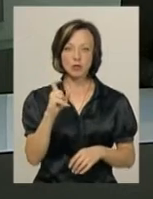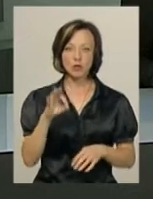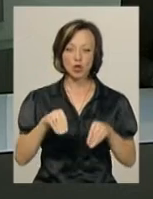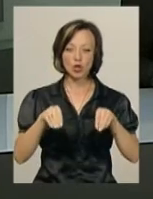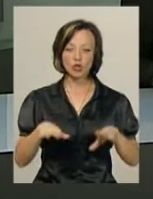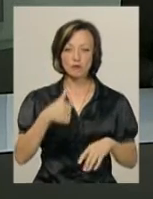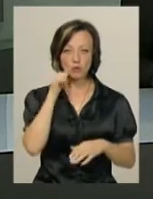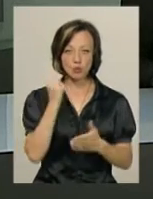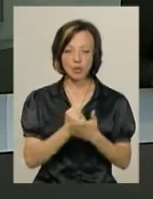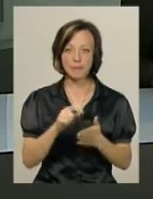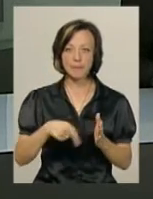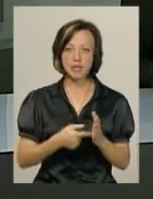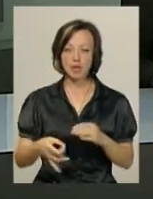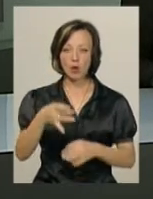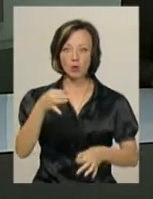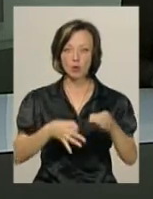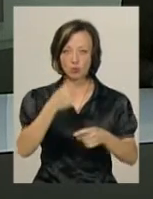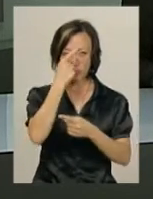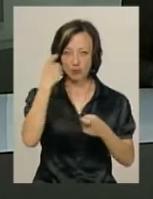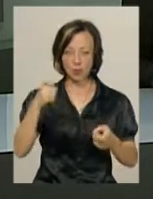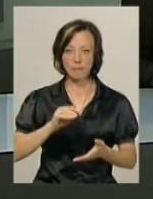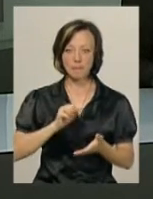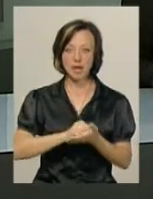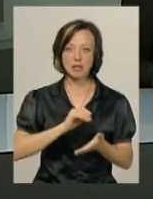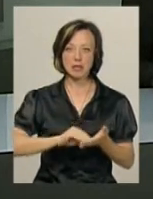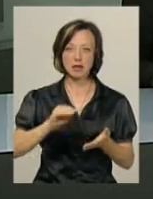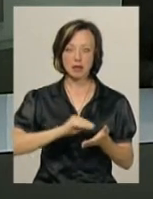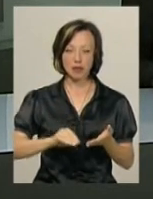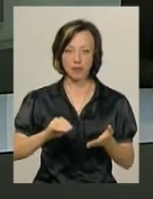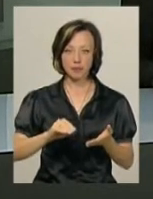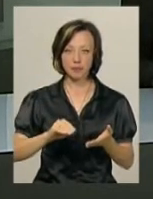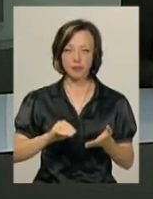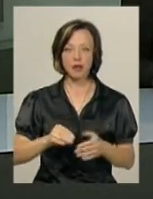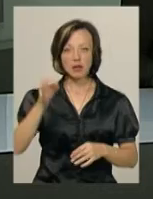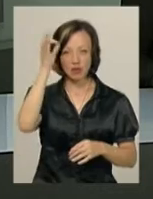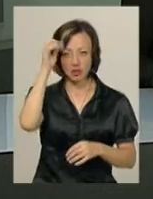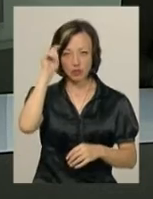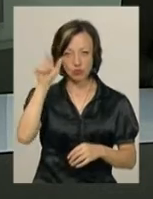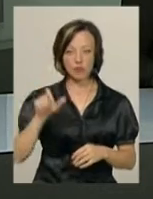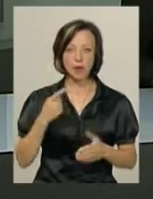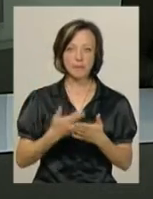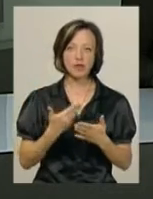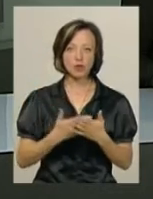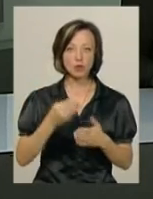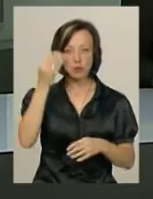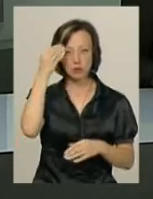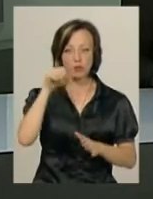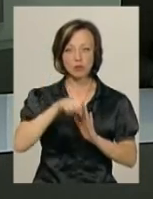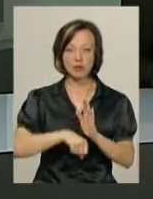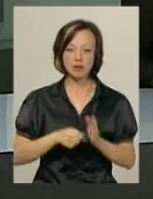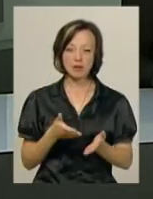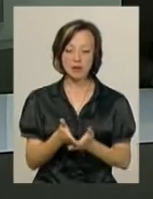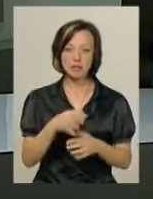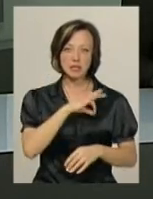прийняв вчора Хмельницький міськрайонний суд, повідомила його прес-секретар Алла Плінська. Нагадаю, чоловіка підозрюють в умисному вбивстві. За